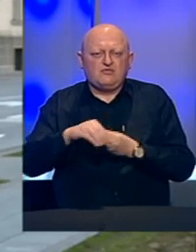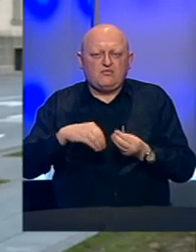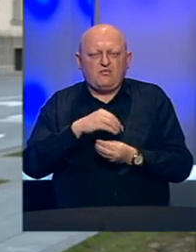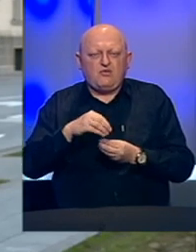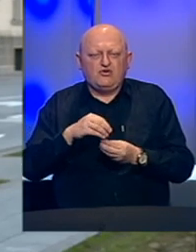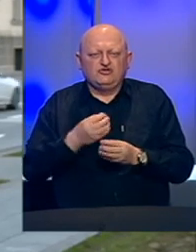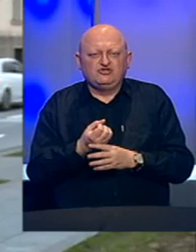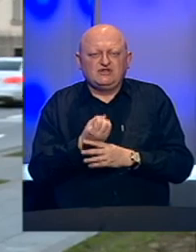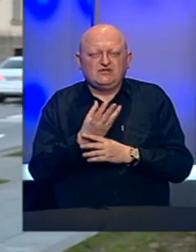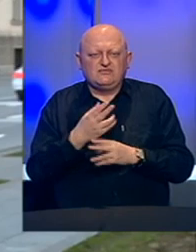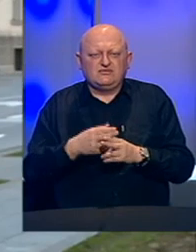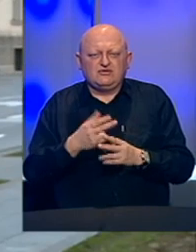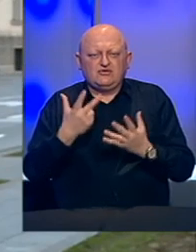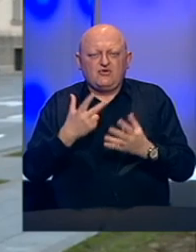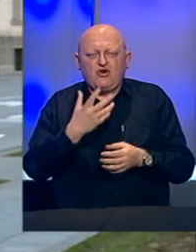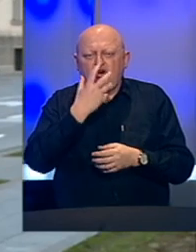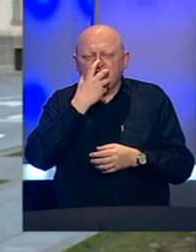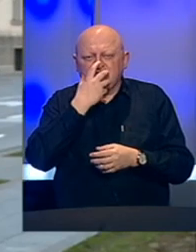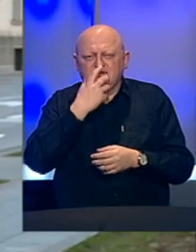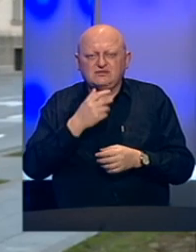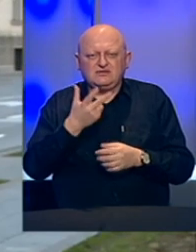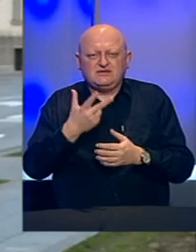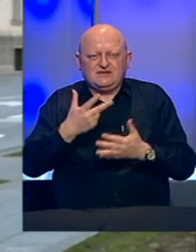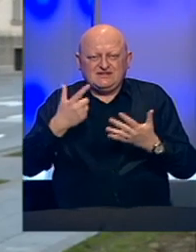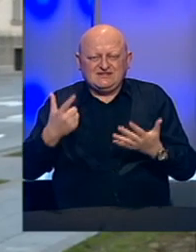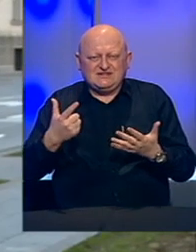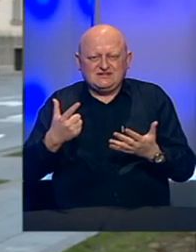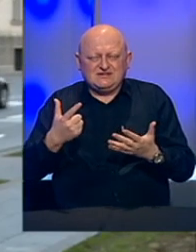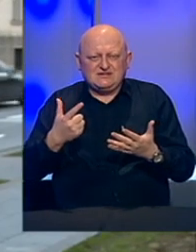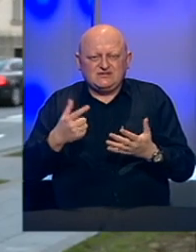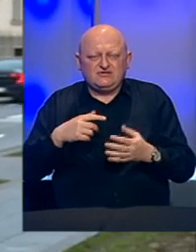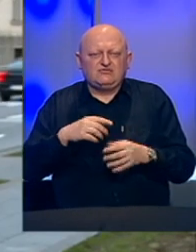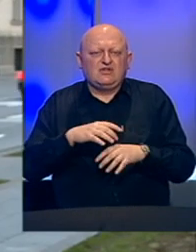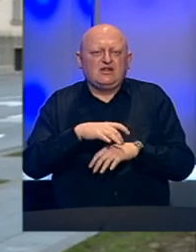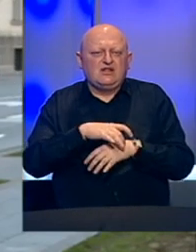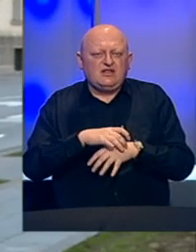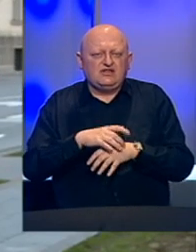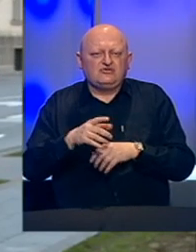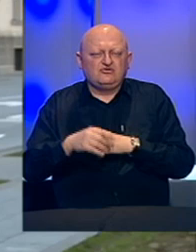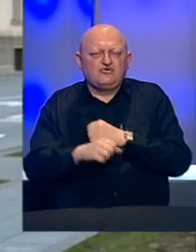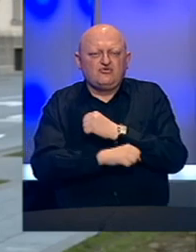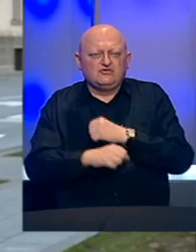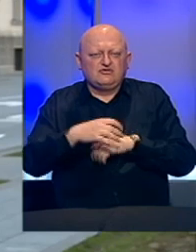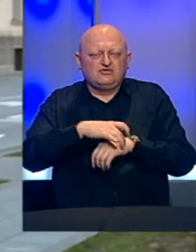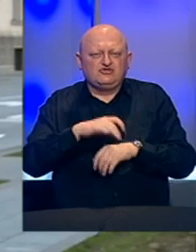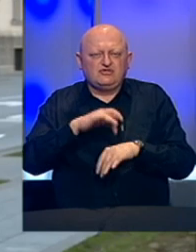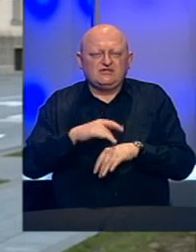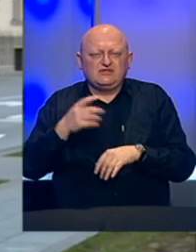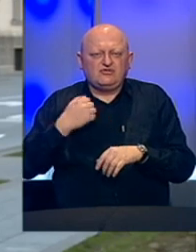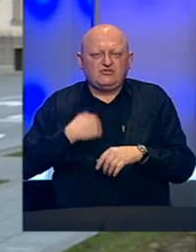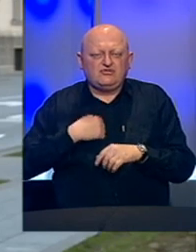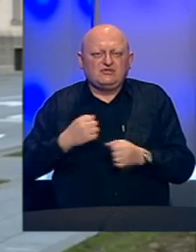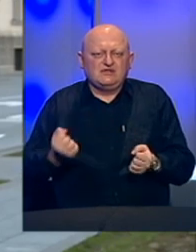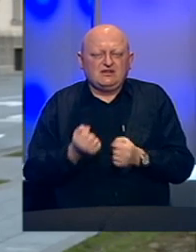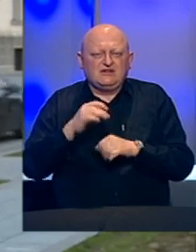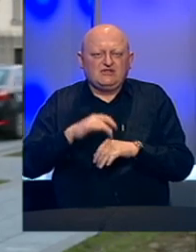klastera. Osam je na respiratorima, a 37 je na liječenju na Univerzitetsko-kliničkom centru sa srednje